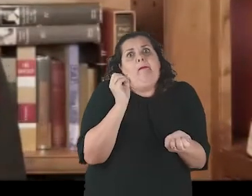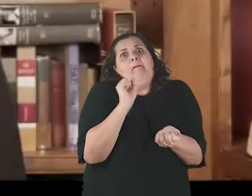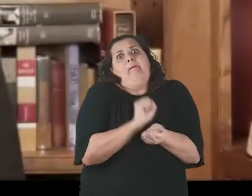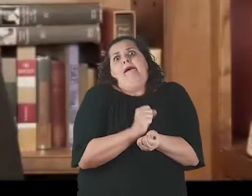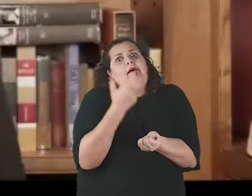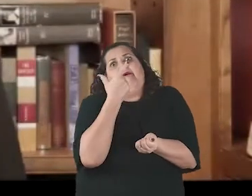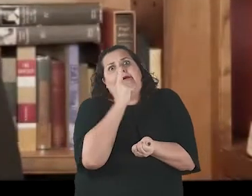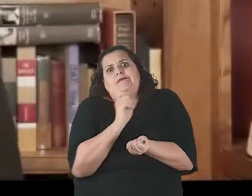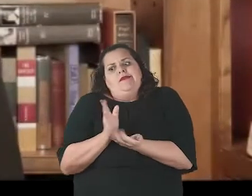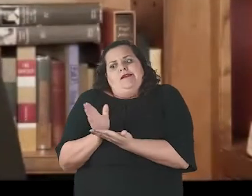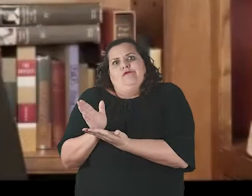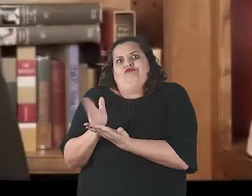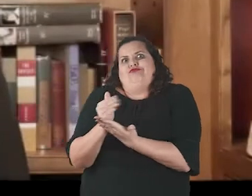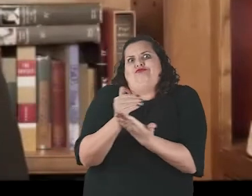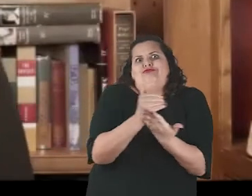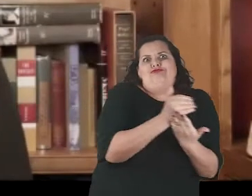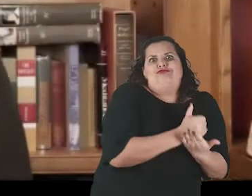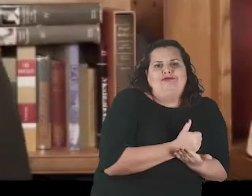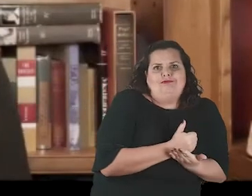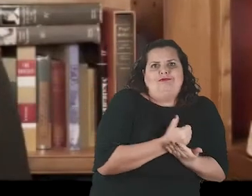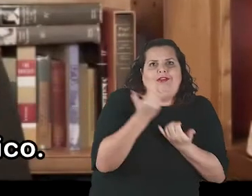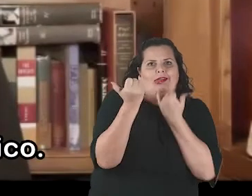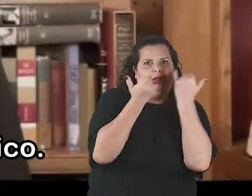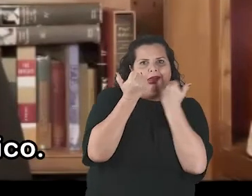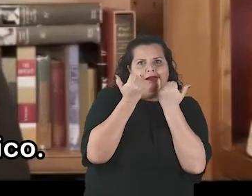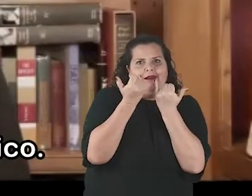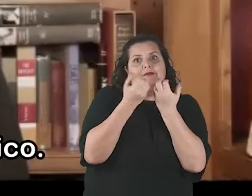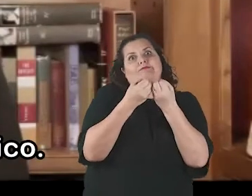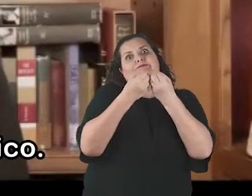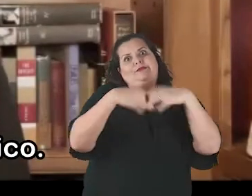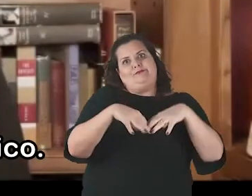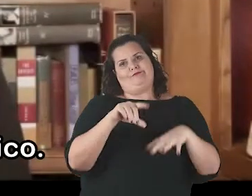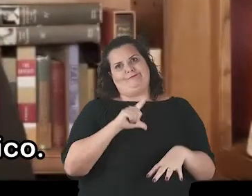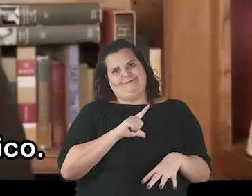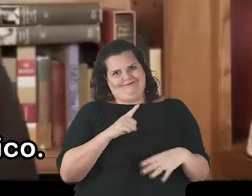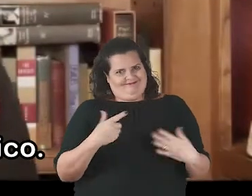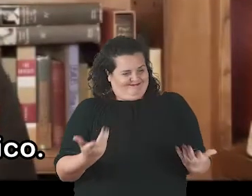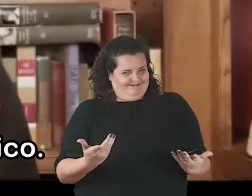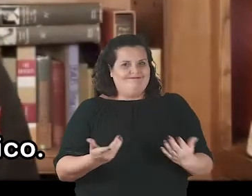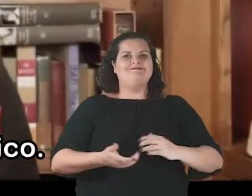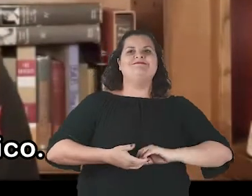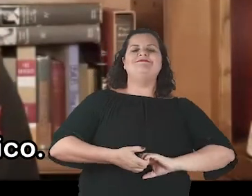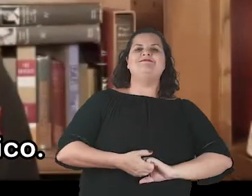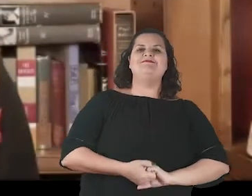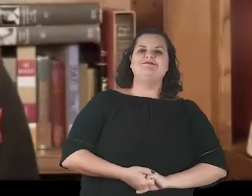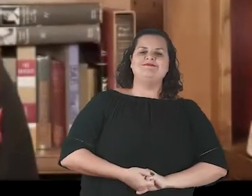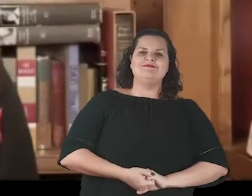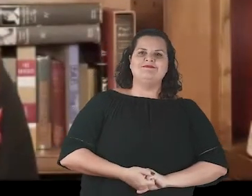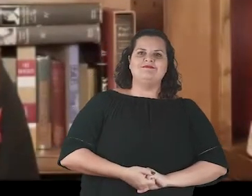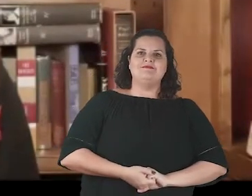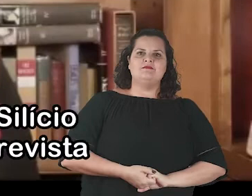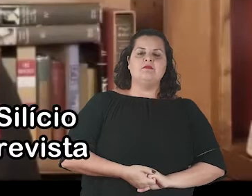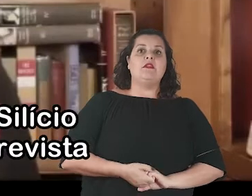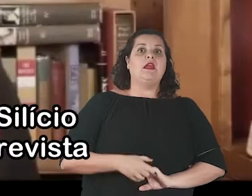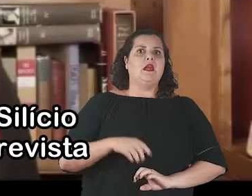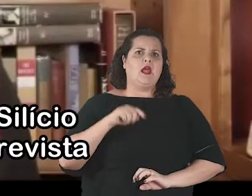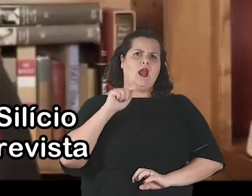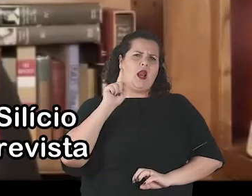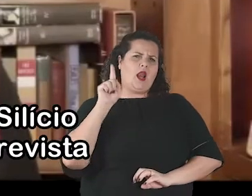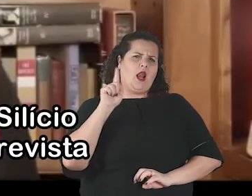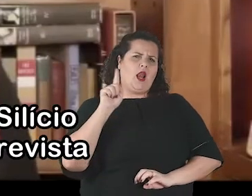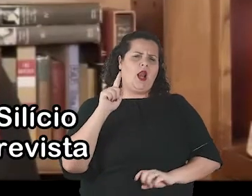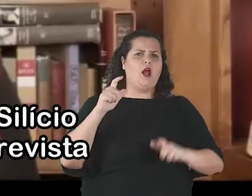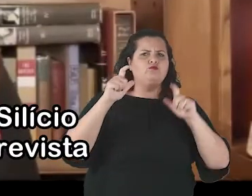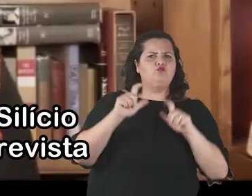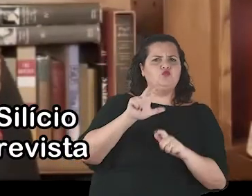as a hive with no exit becomes an economic imperative. As a Silicon